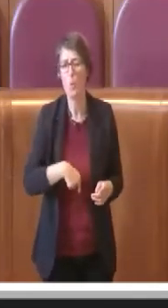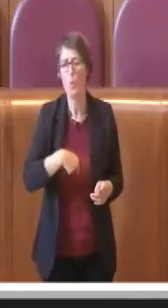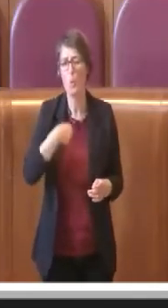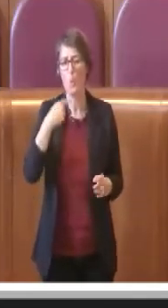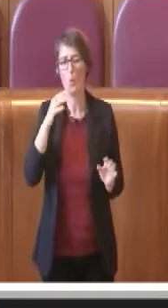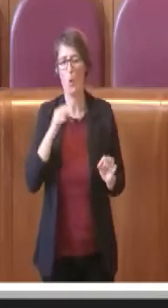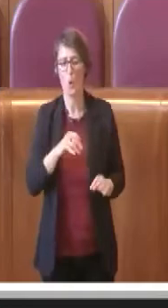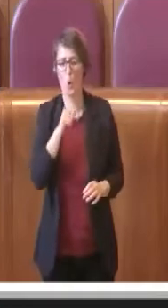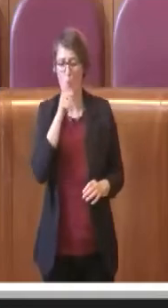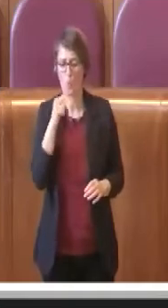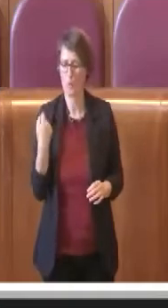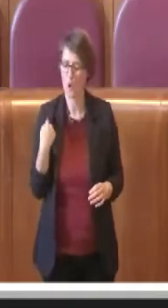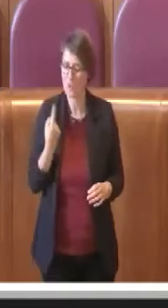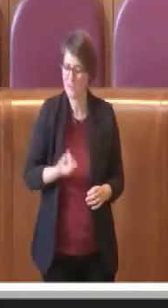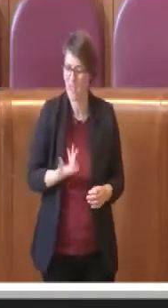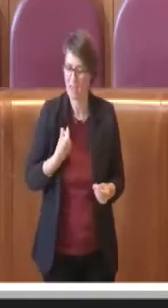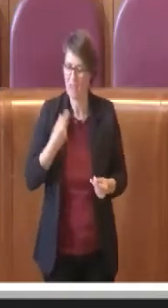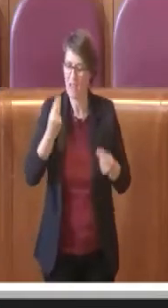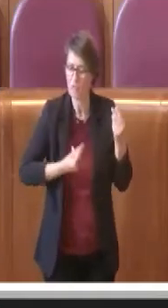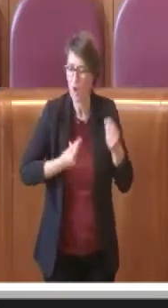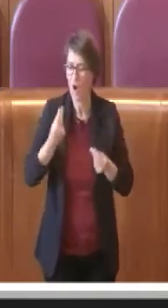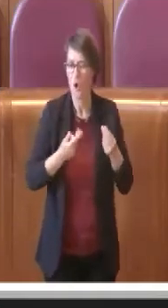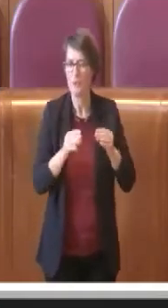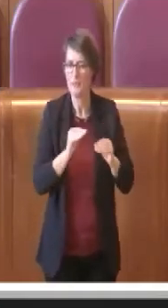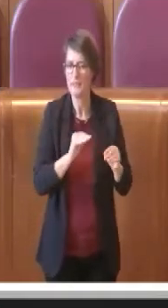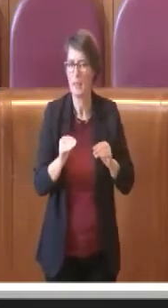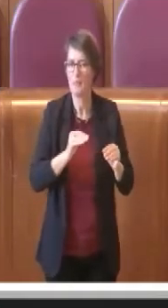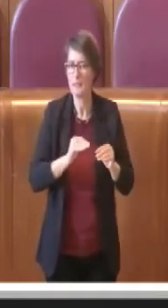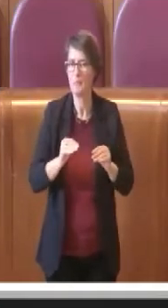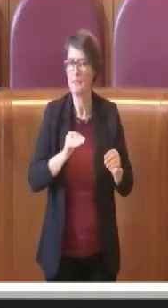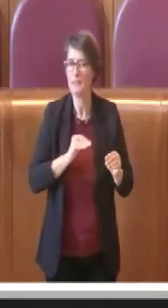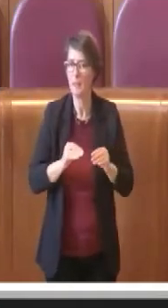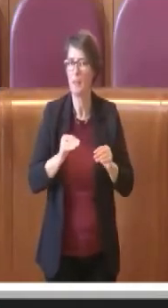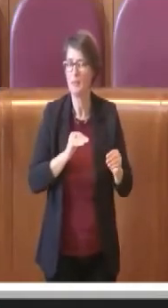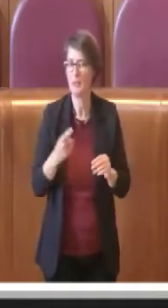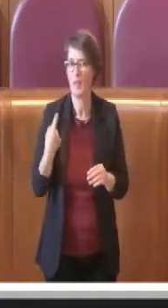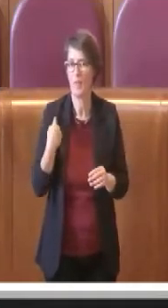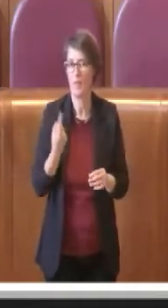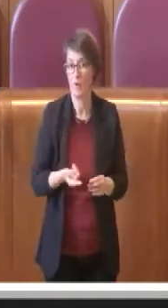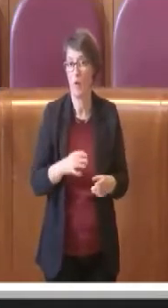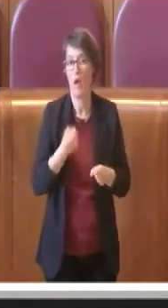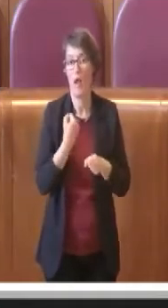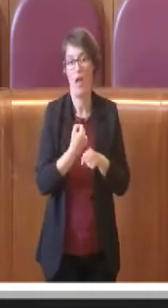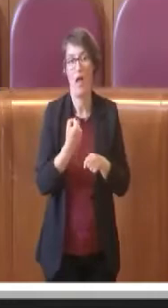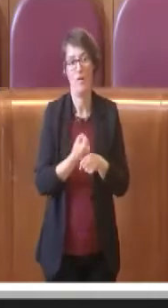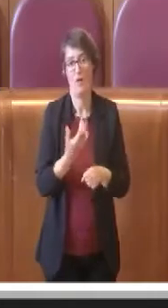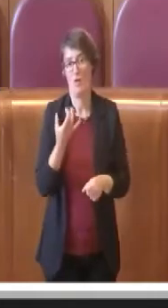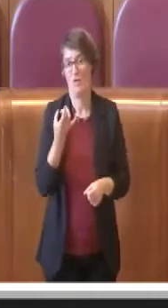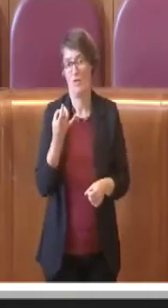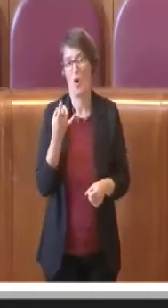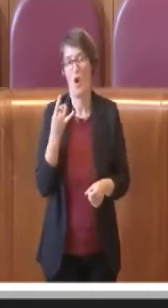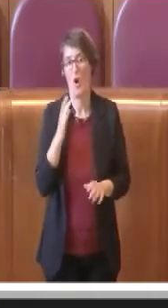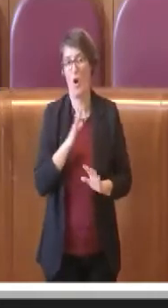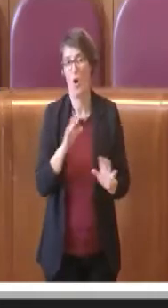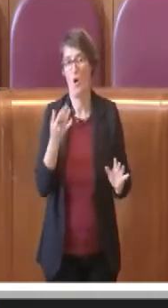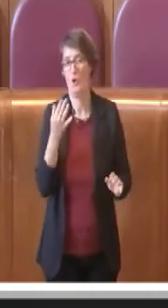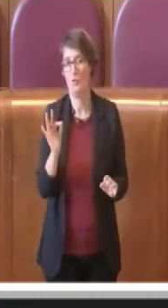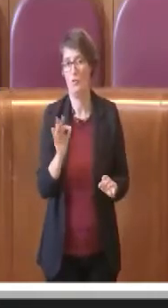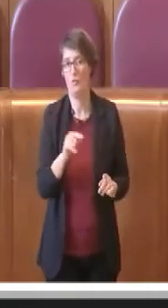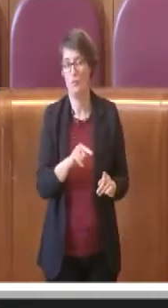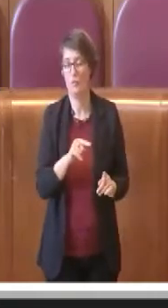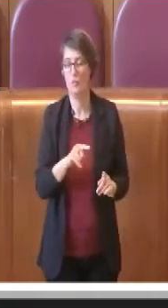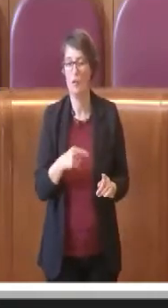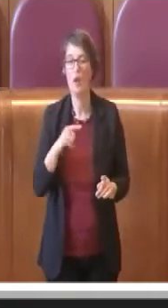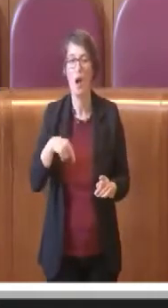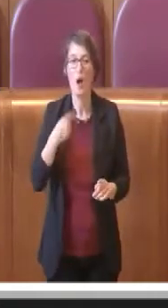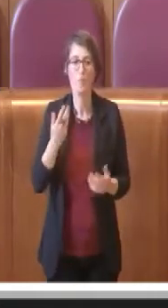questi conti, il lavoro straordinario che è stato fatto sui conti e che ha portato poi all'approvazione dei bilanci 17,